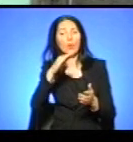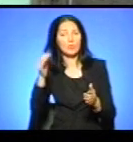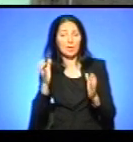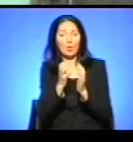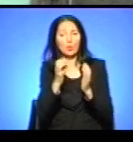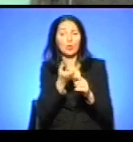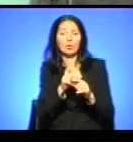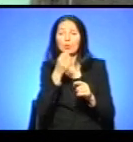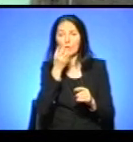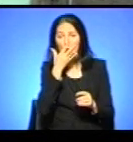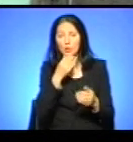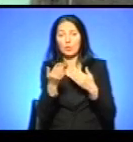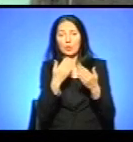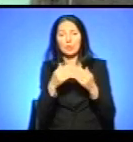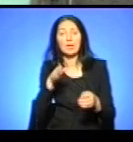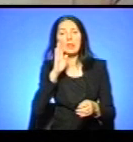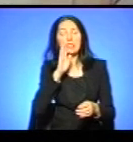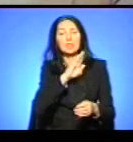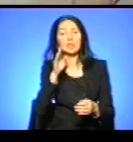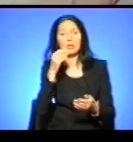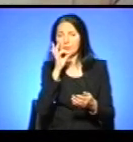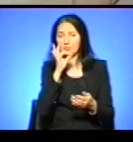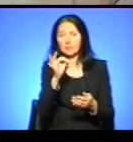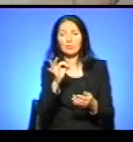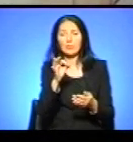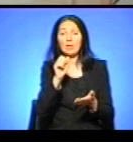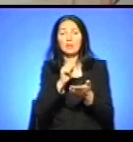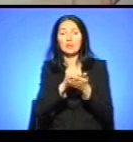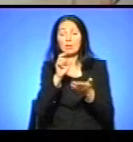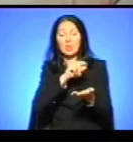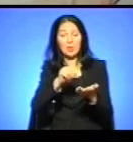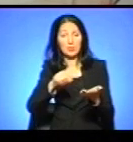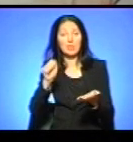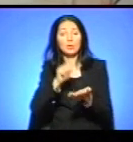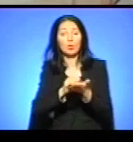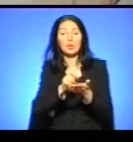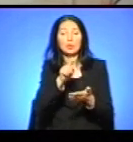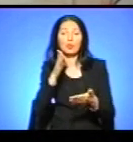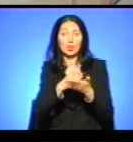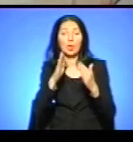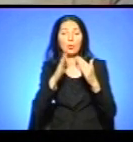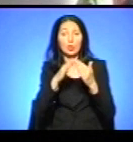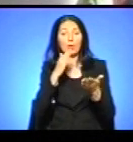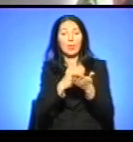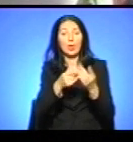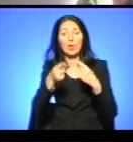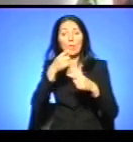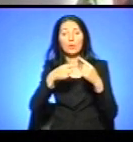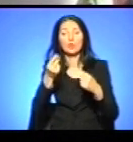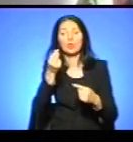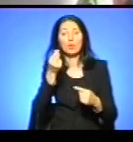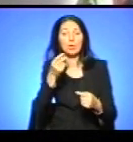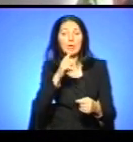вказала у документах про допомогу будинок і має за три роки повернути кошти, які їй нараховували. Справа